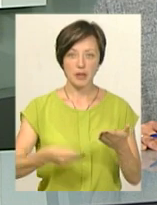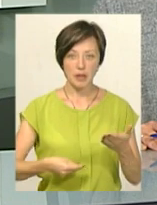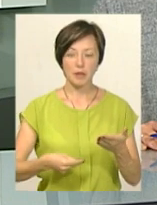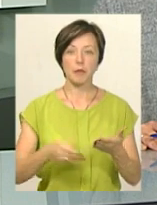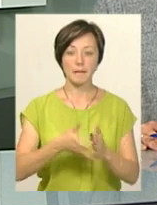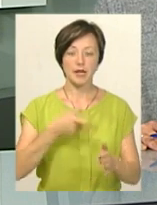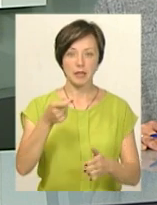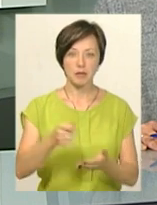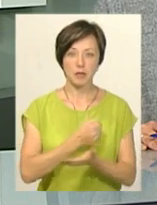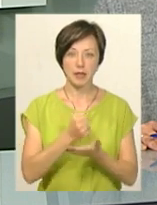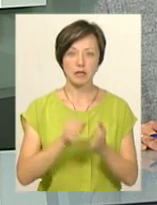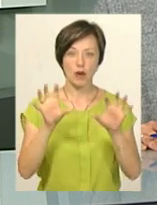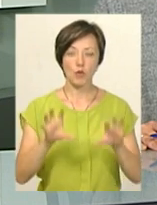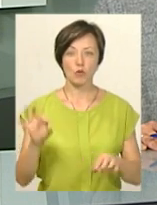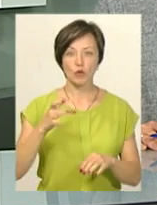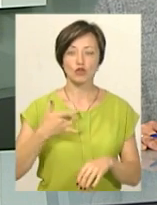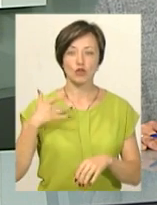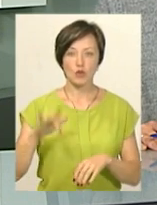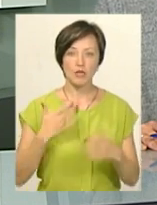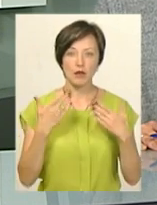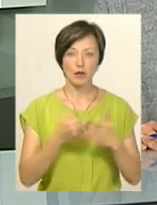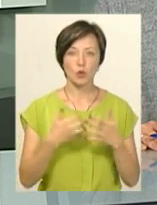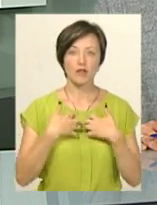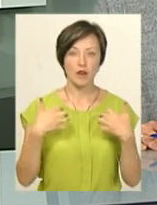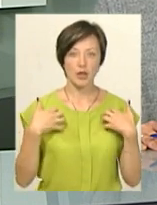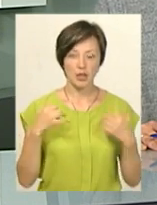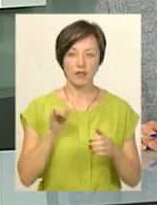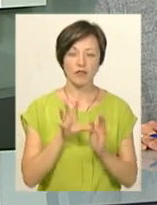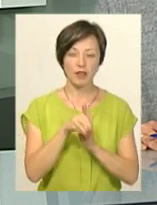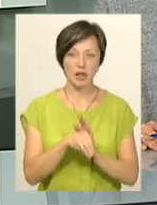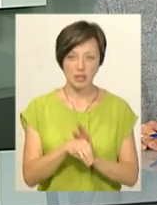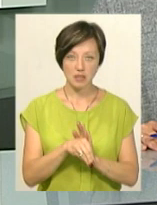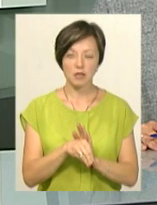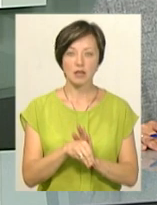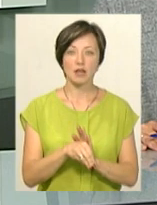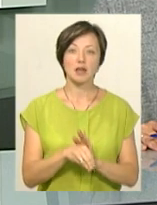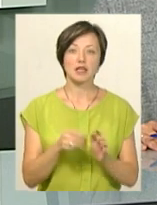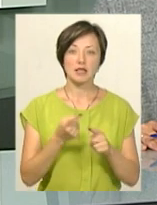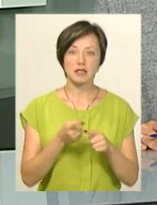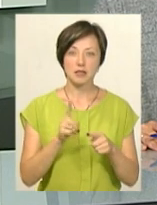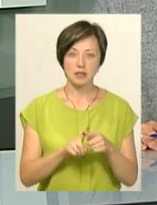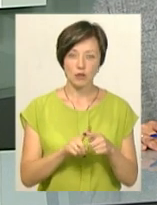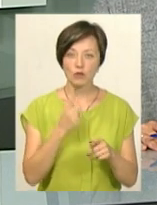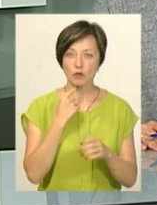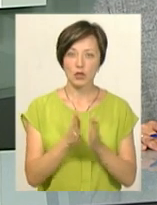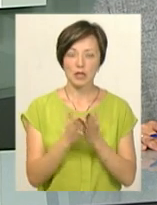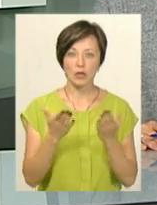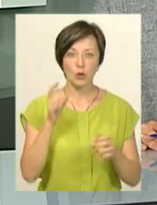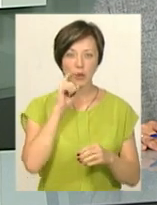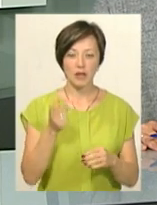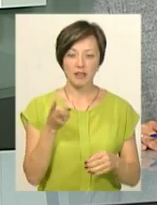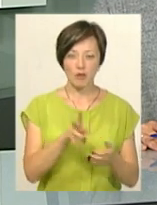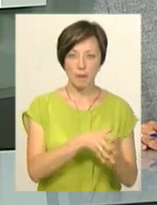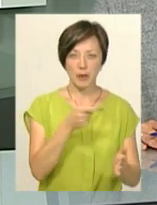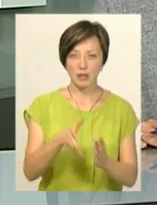петиціями за прийняття закону про жорстоке ставлення до тварин та про внесення лосів до «Червоної книги України». Ці дві петиції